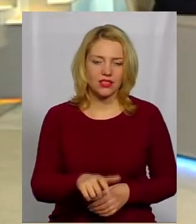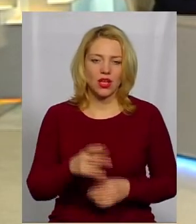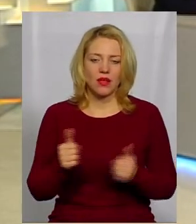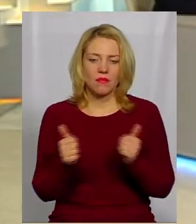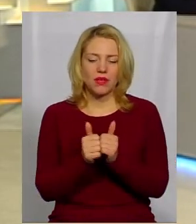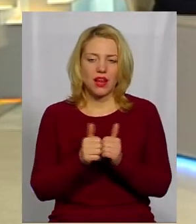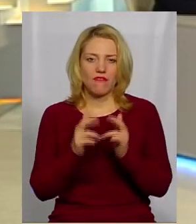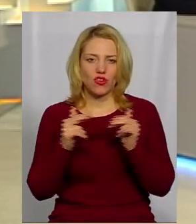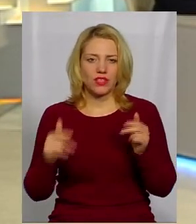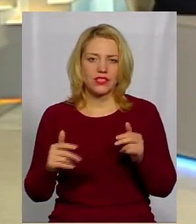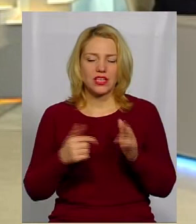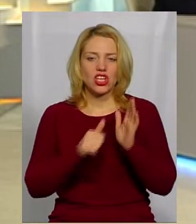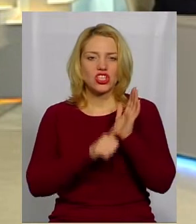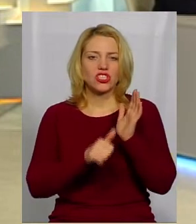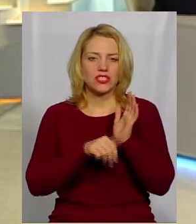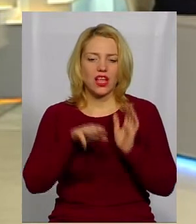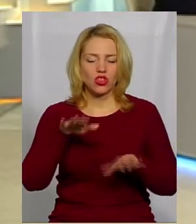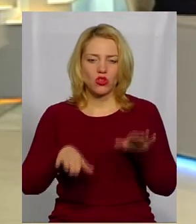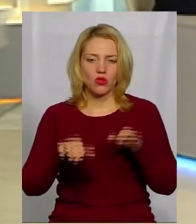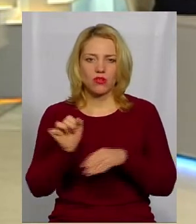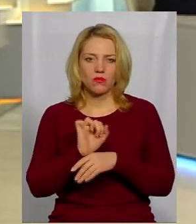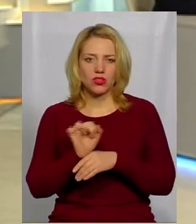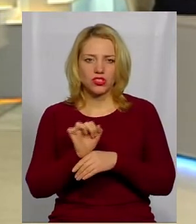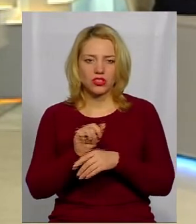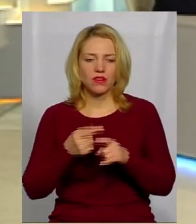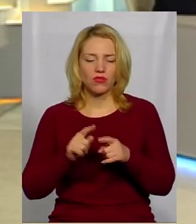до 60 тонн, вони весь час створюють